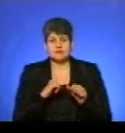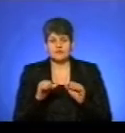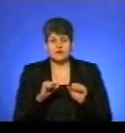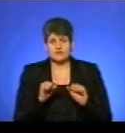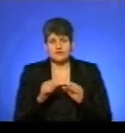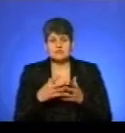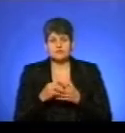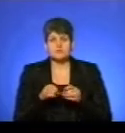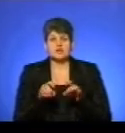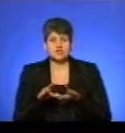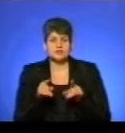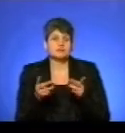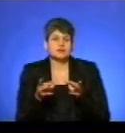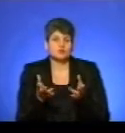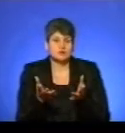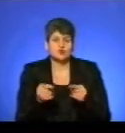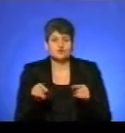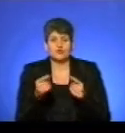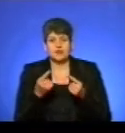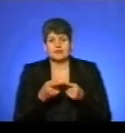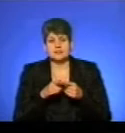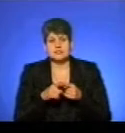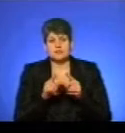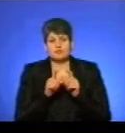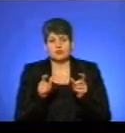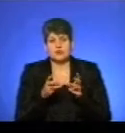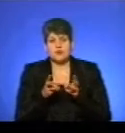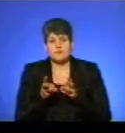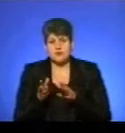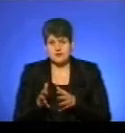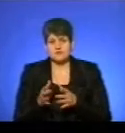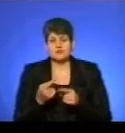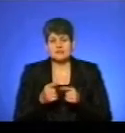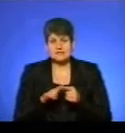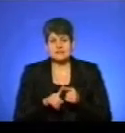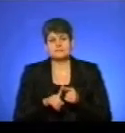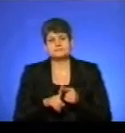там, де їм необхідно, створили такі пункти обігріву. Зазвичай це